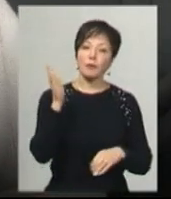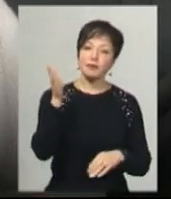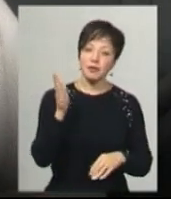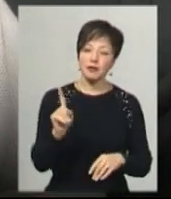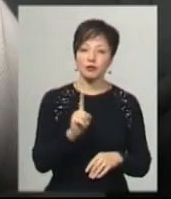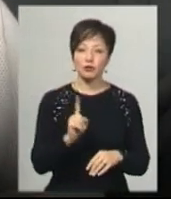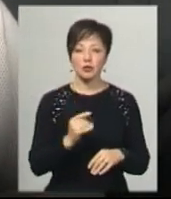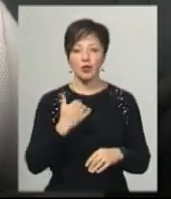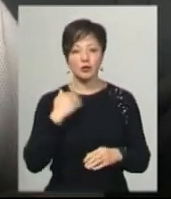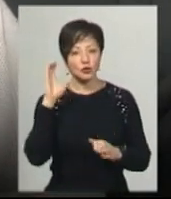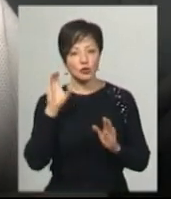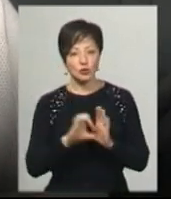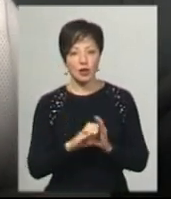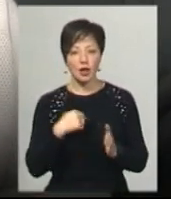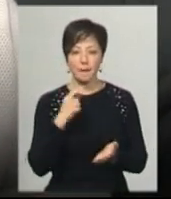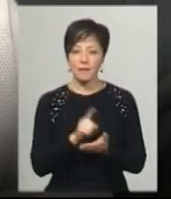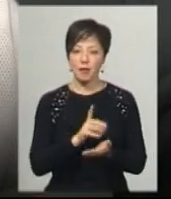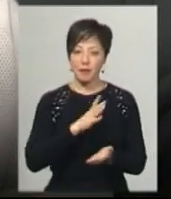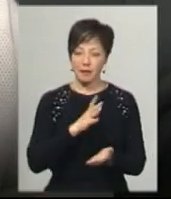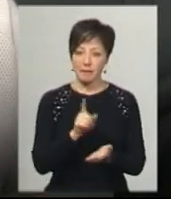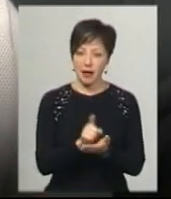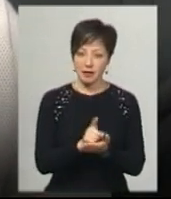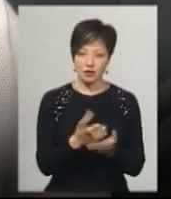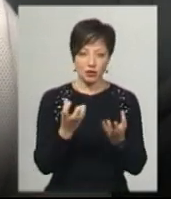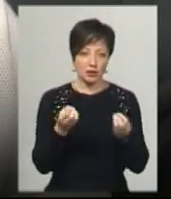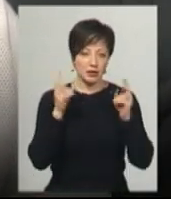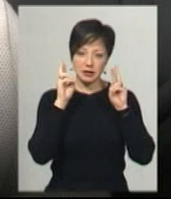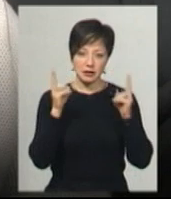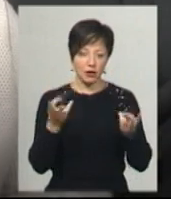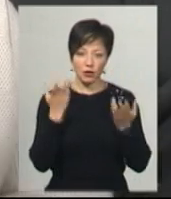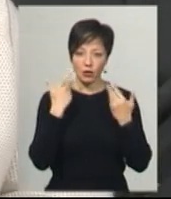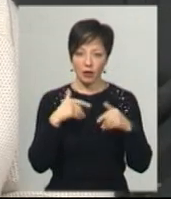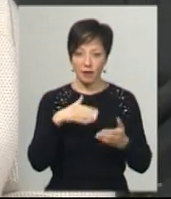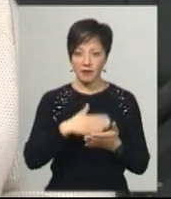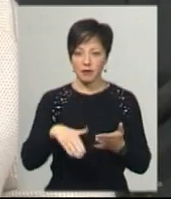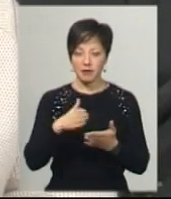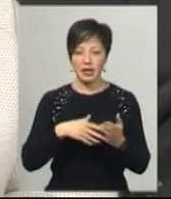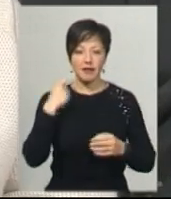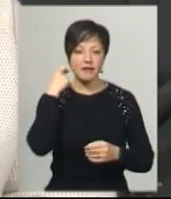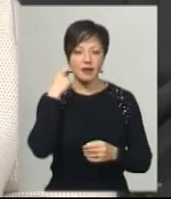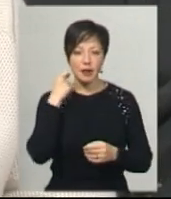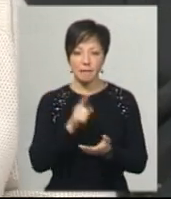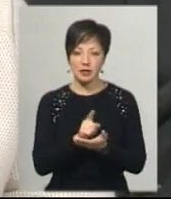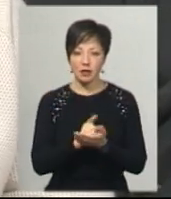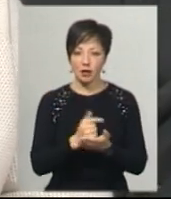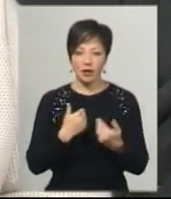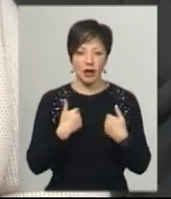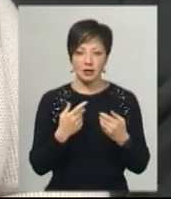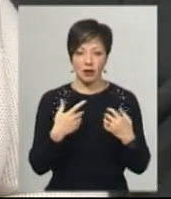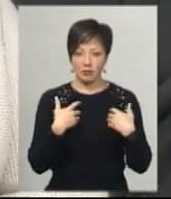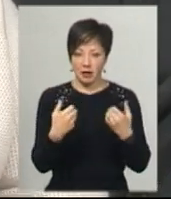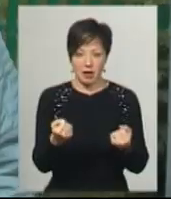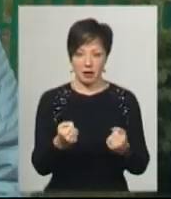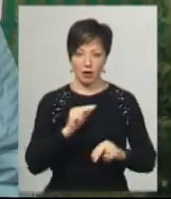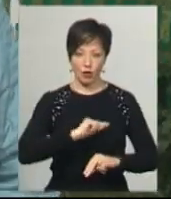може він щось і нас почує. Я от вже маю бути на пенсії, а ще тої пенсії не знаю, як коли, хай би відмінили той вік. Таке, в нас ніхто на роботу